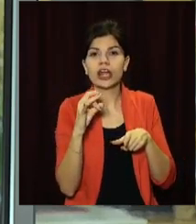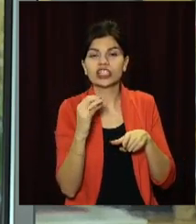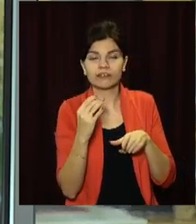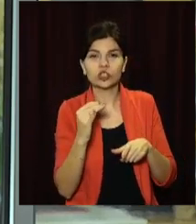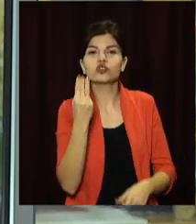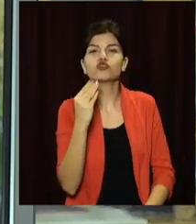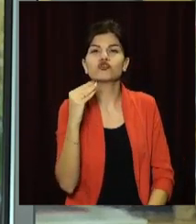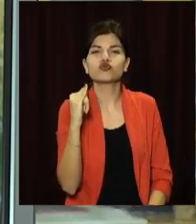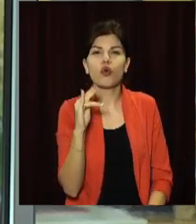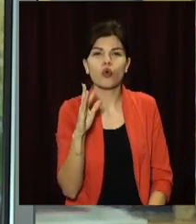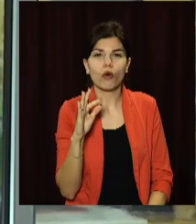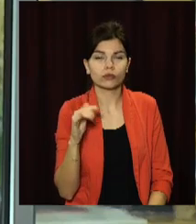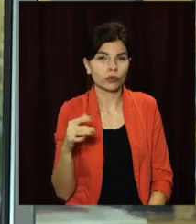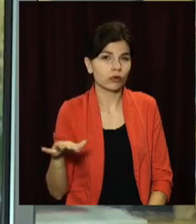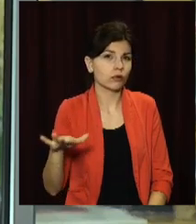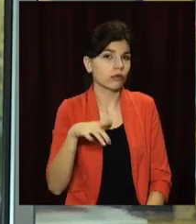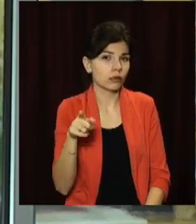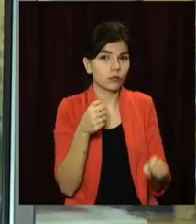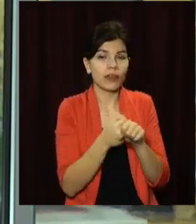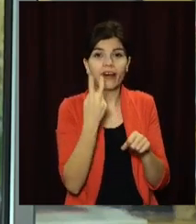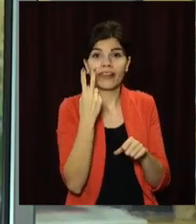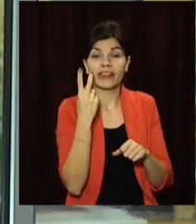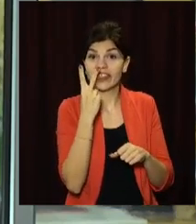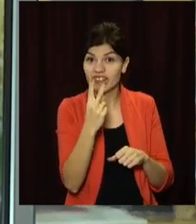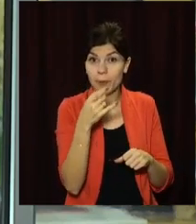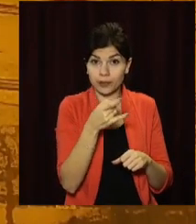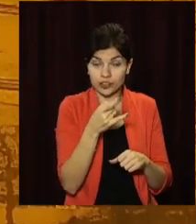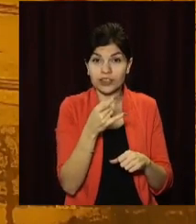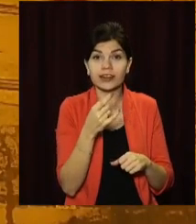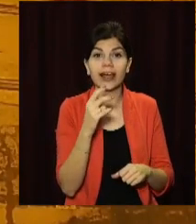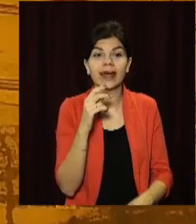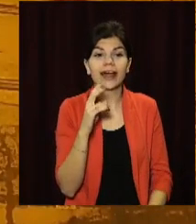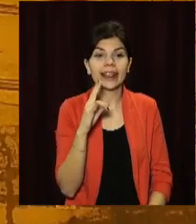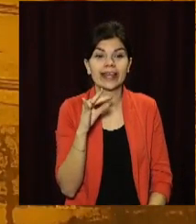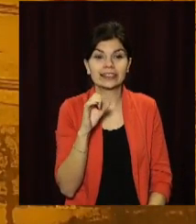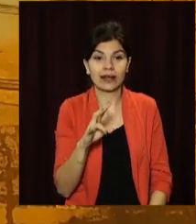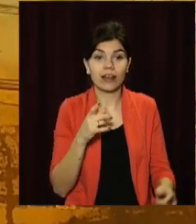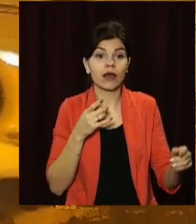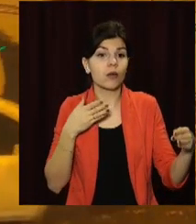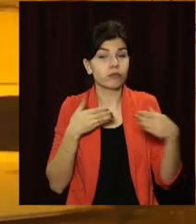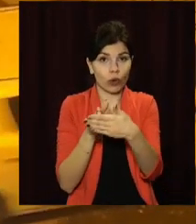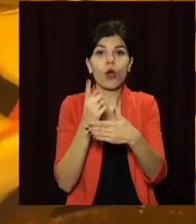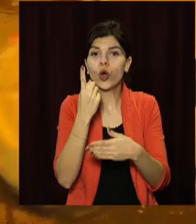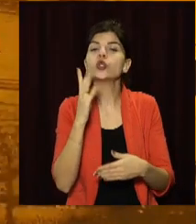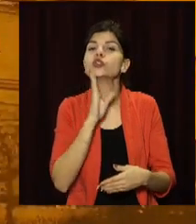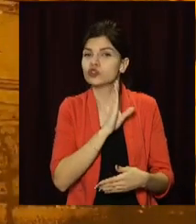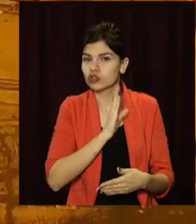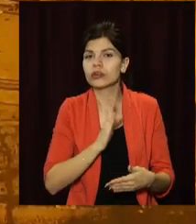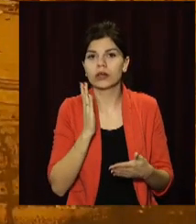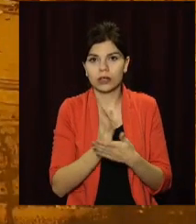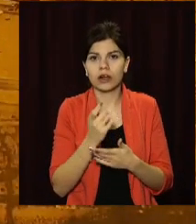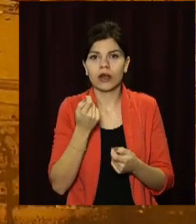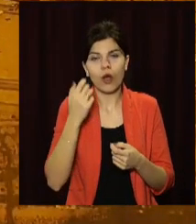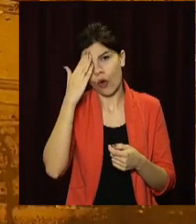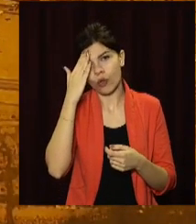і Жуковського там зіткнулися два Нісани. В результаті постраждала пасажирка однієї з автівок. Із забоєм м'яких